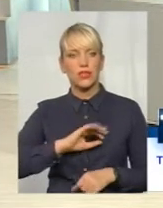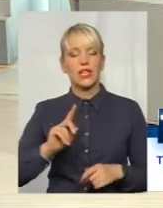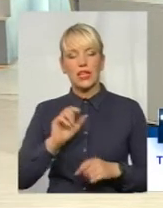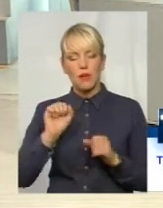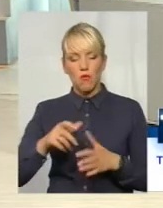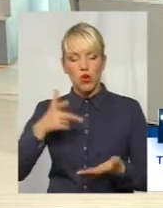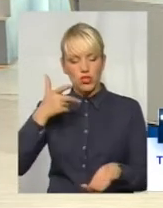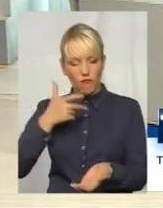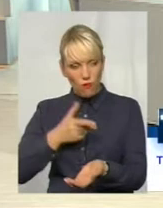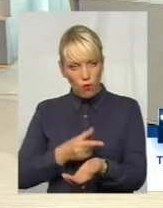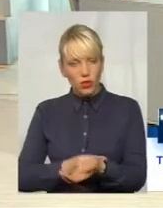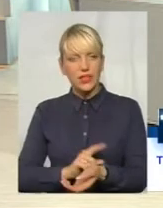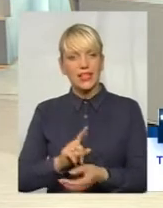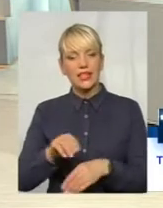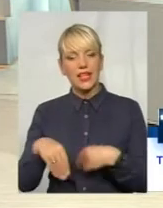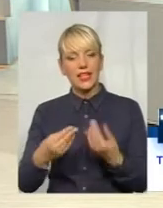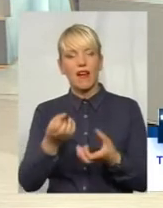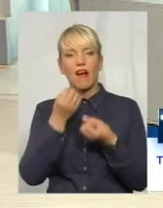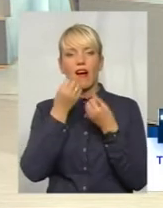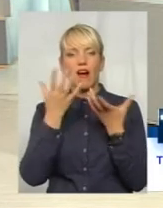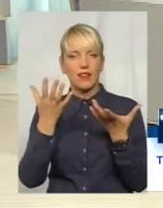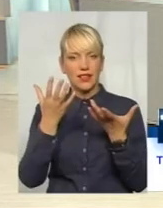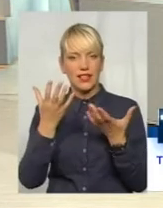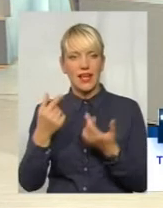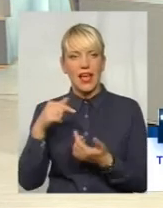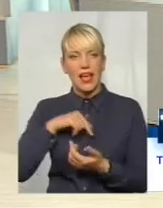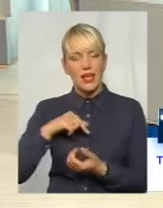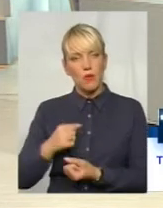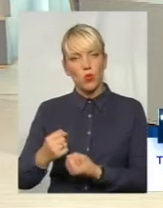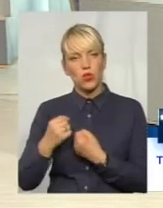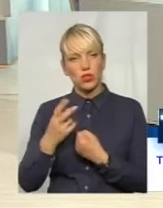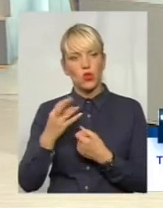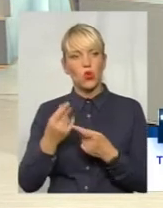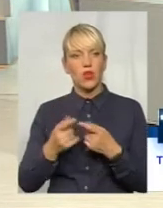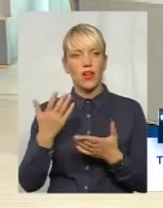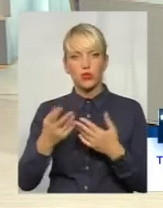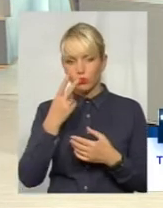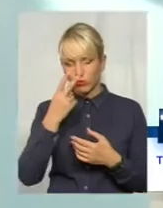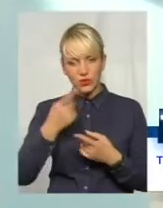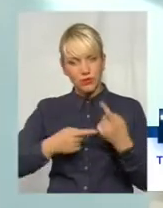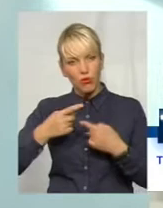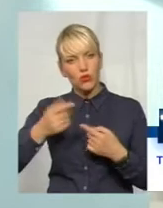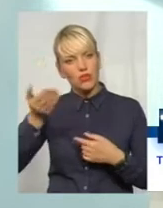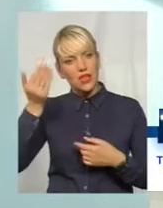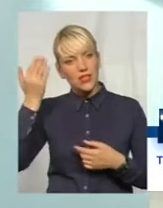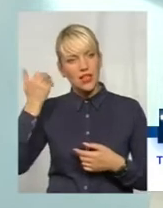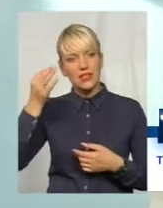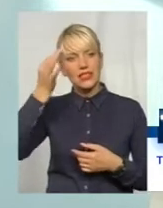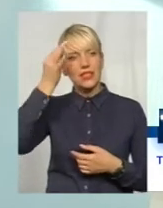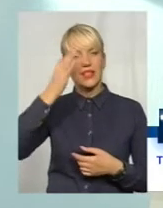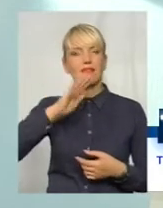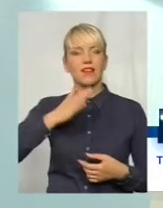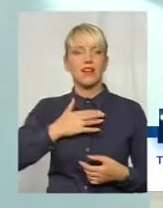дуже добрий імунітет. Але це трошки якби повернутися назад і згадати ту нашу харківську